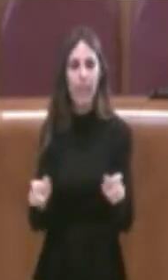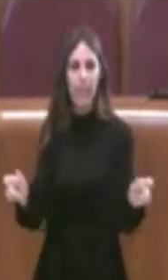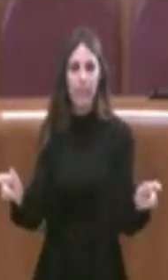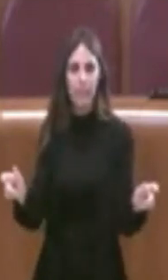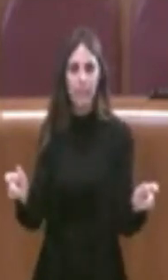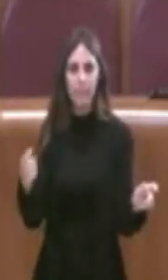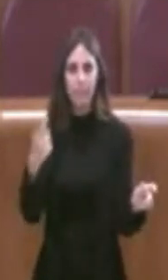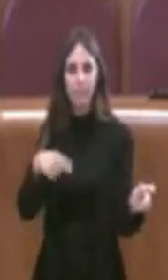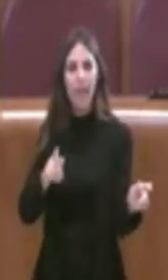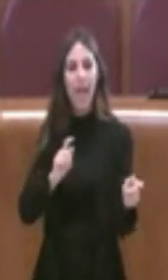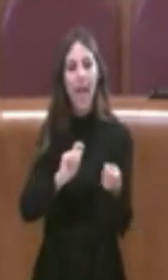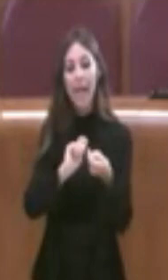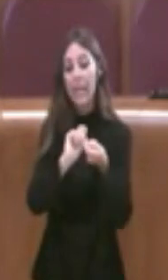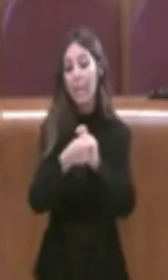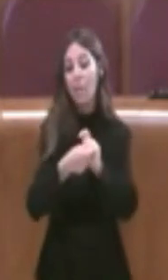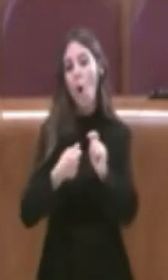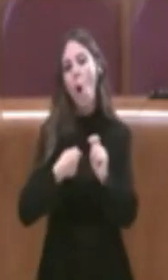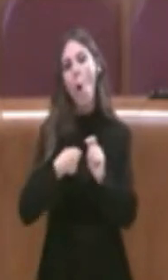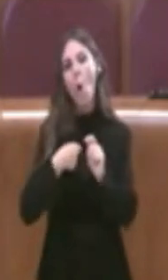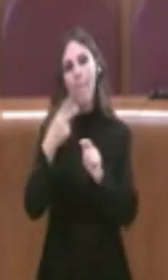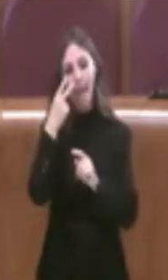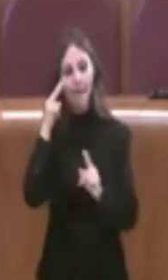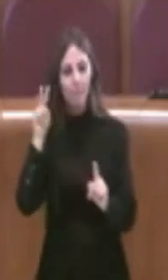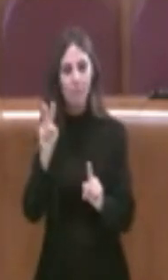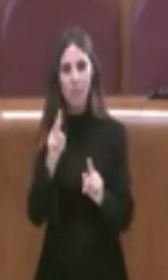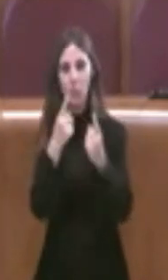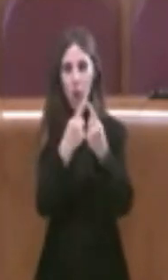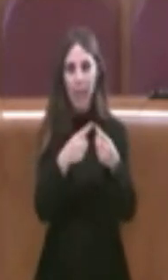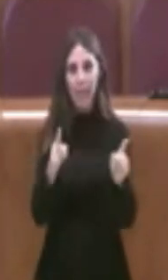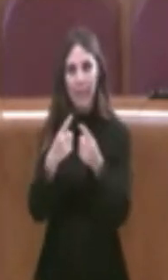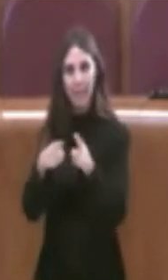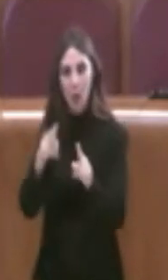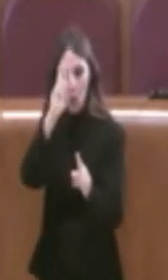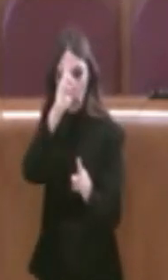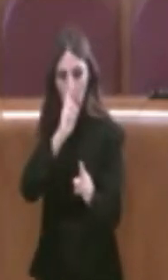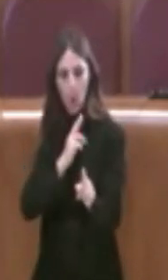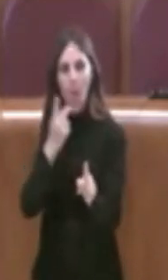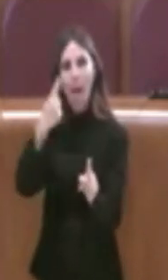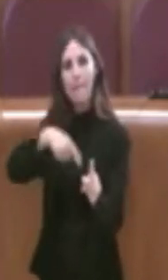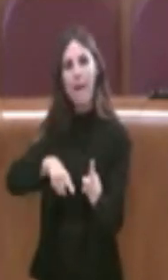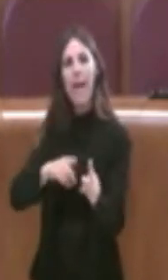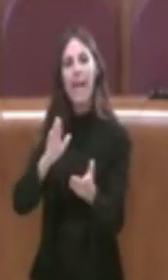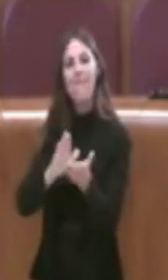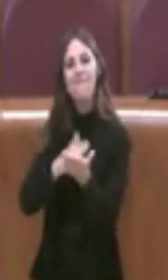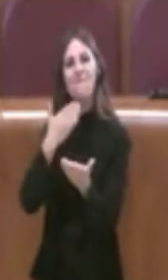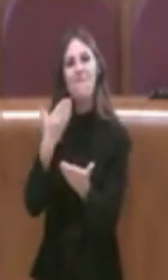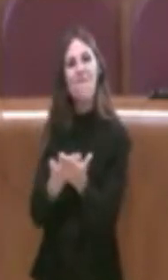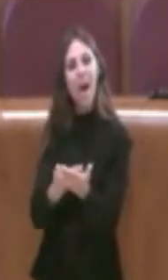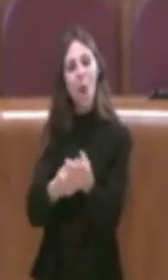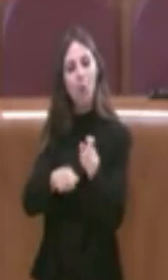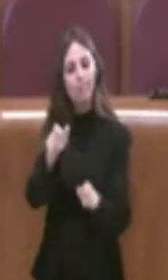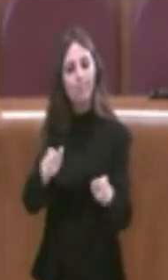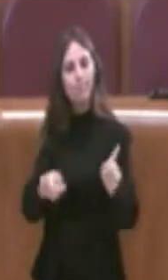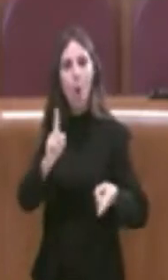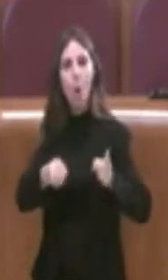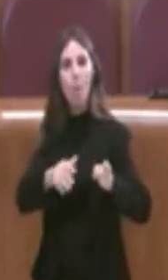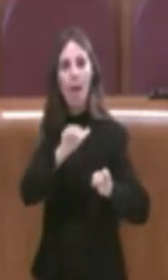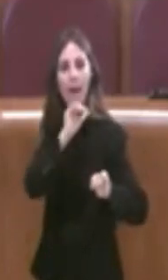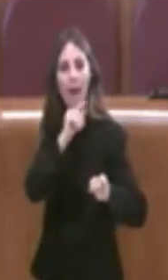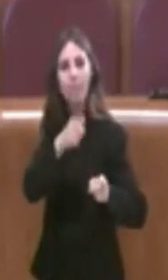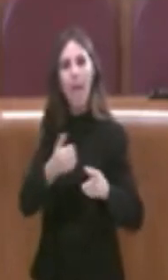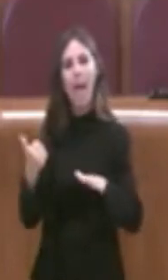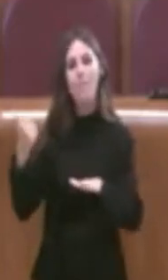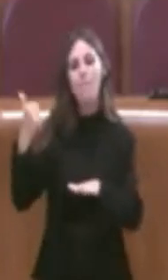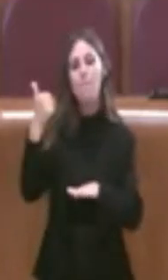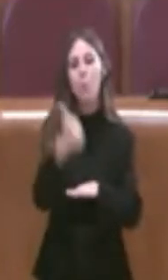Questa riforma rappresenta un cambio di prospettiva rispetto al ruolo e al valore che vogliamo dare alla popolazione anziana, che torna ad essere protagonista